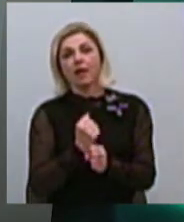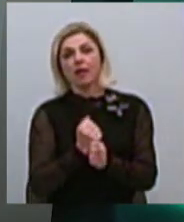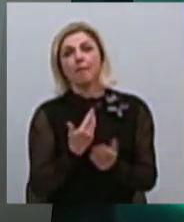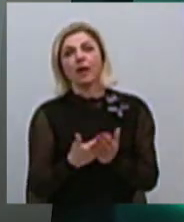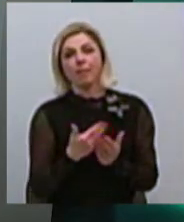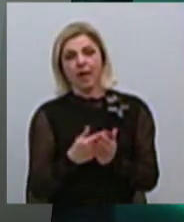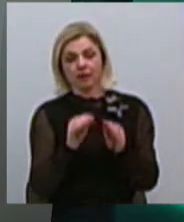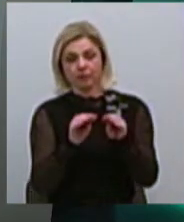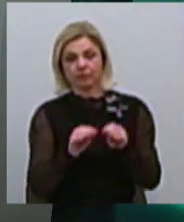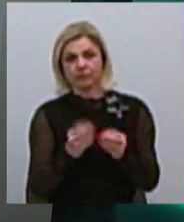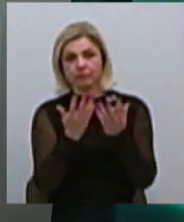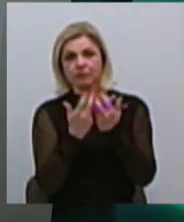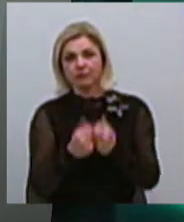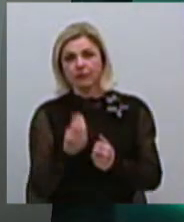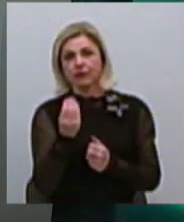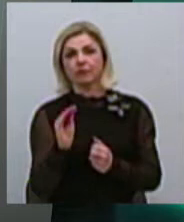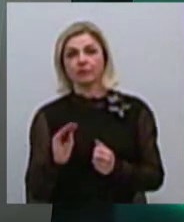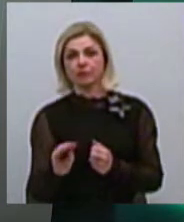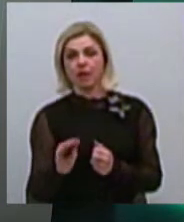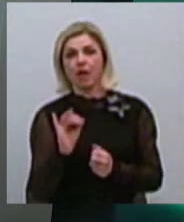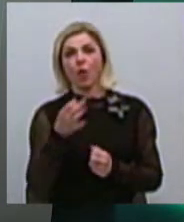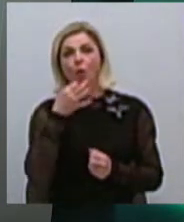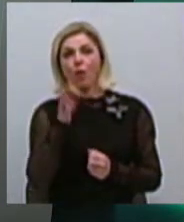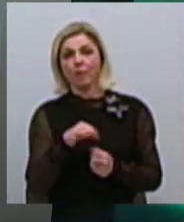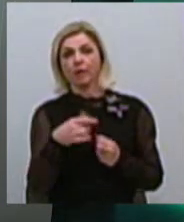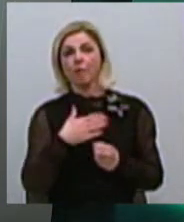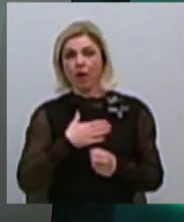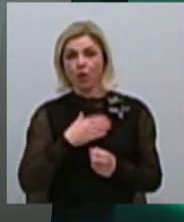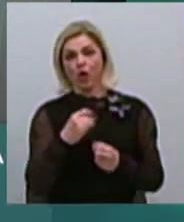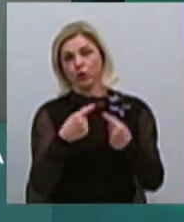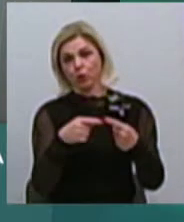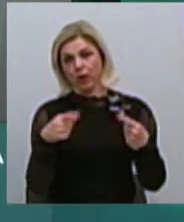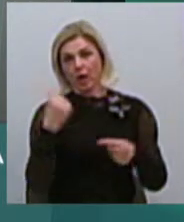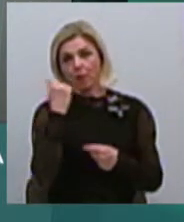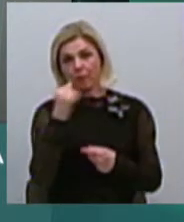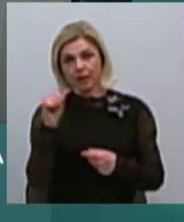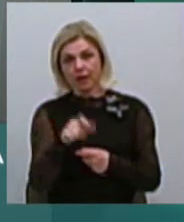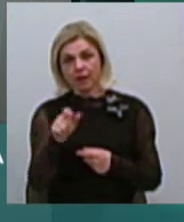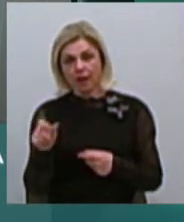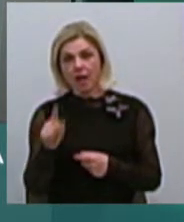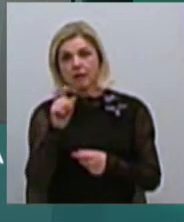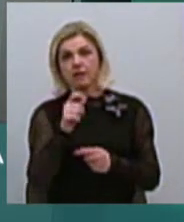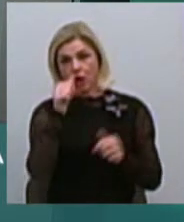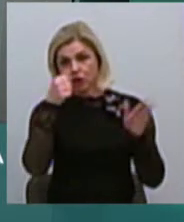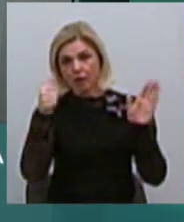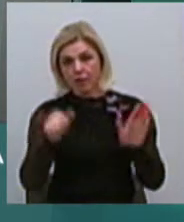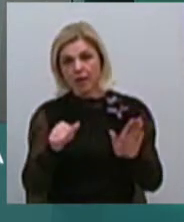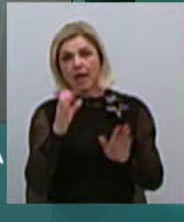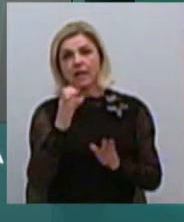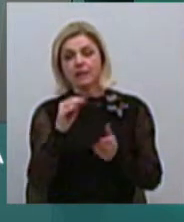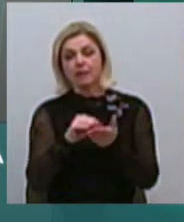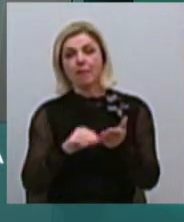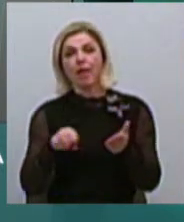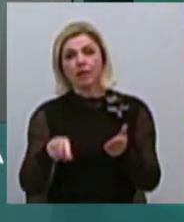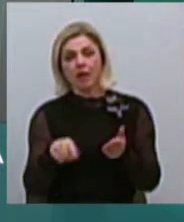і на моєм опыте, і на опыте других победителів за полгода сметы до 30%